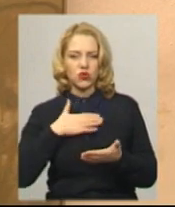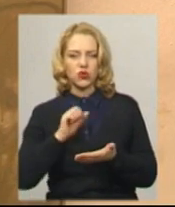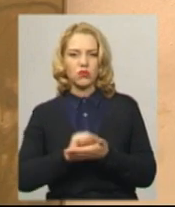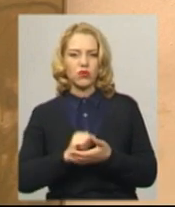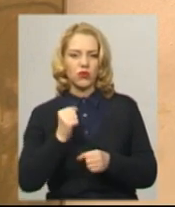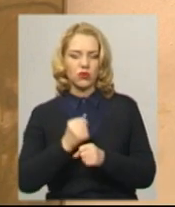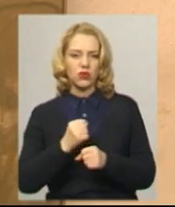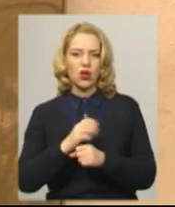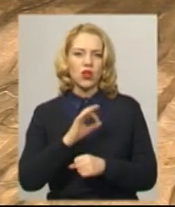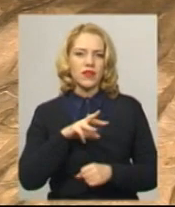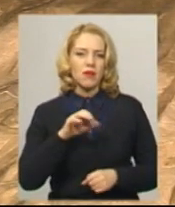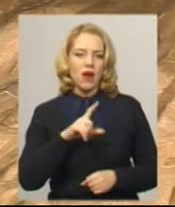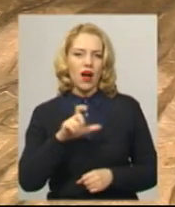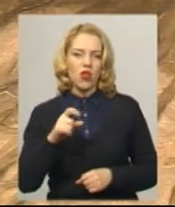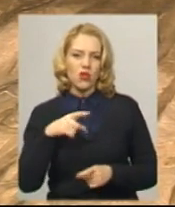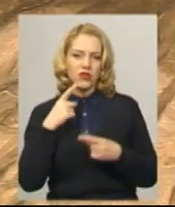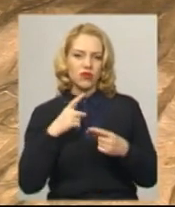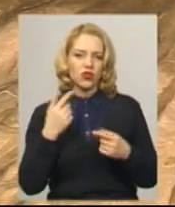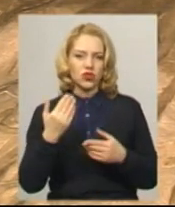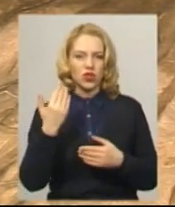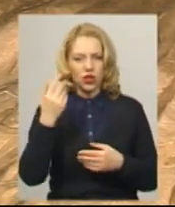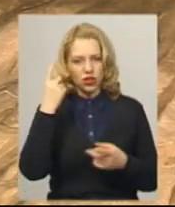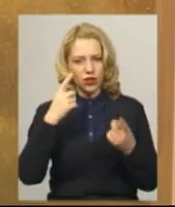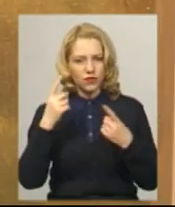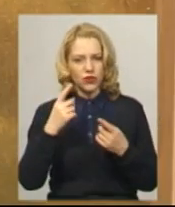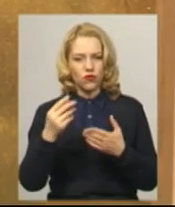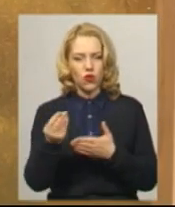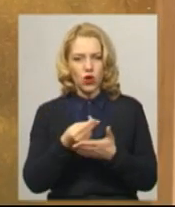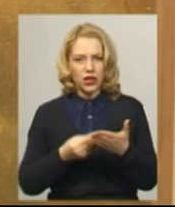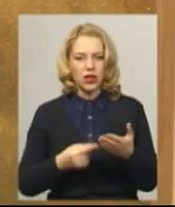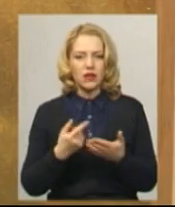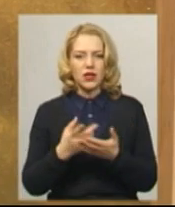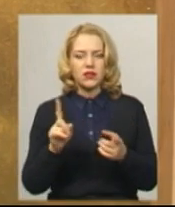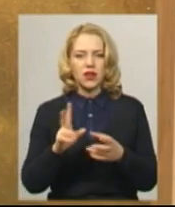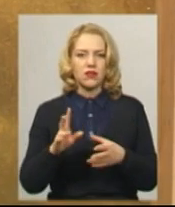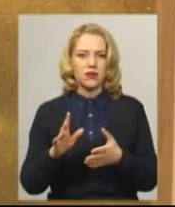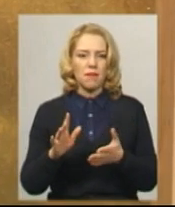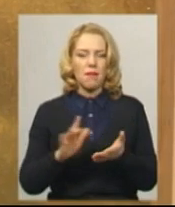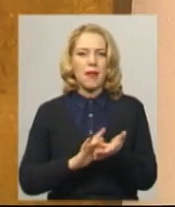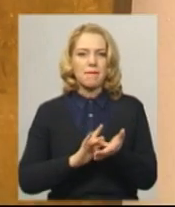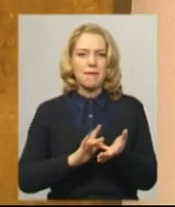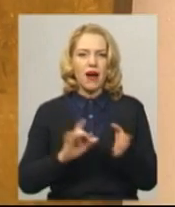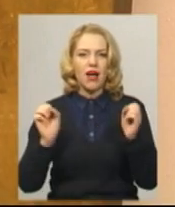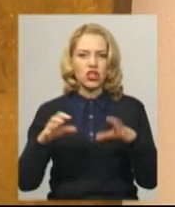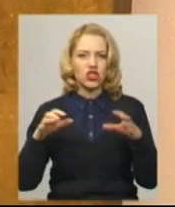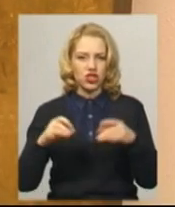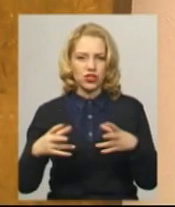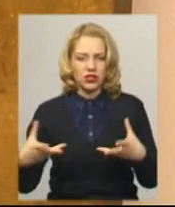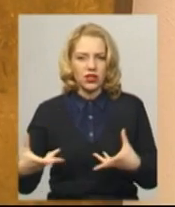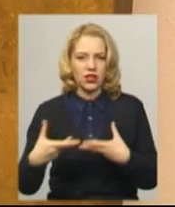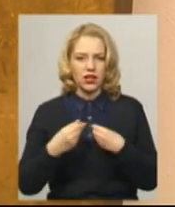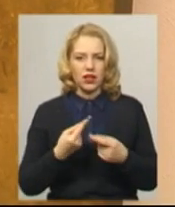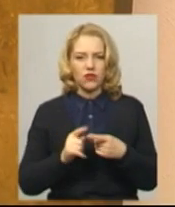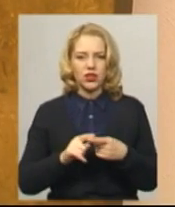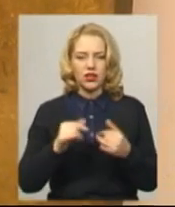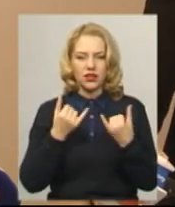Олена Михайловська додає, твори художниці мають чари. Ці твори, вони магічні, магічні в тому, що вони дуже дивно працюють з